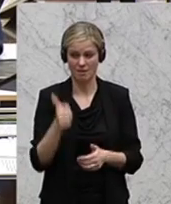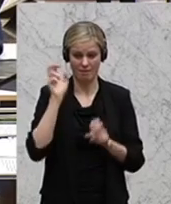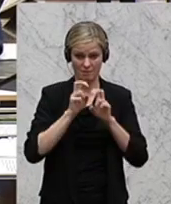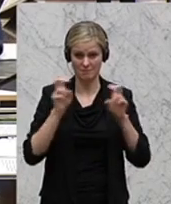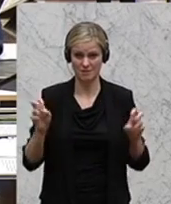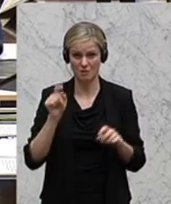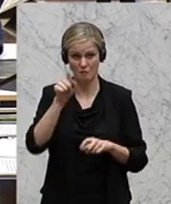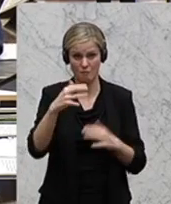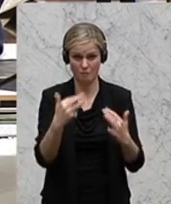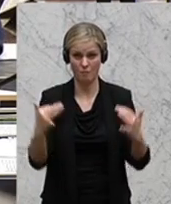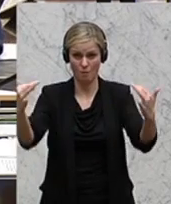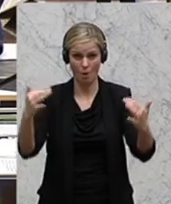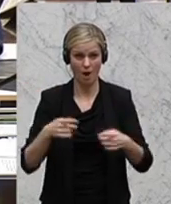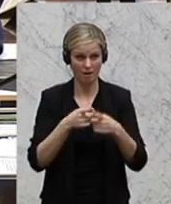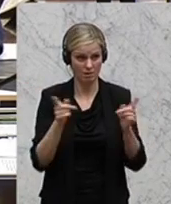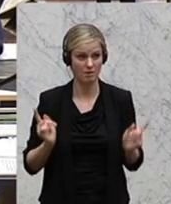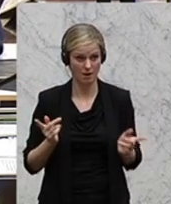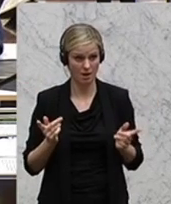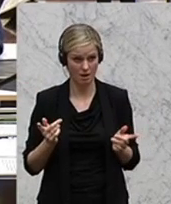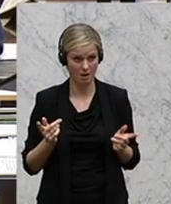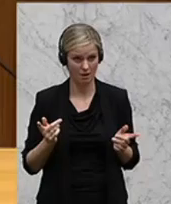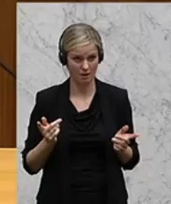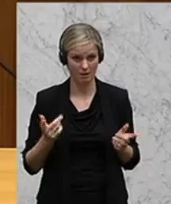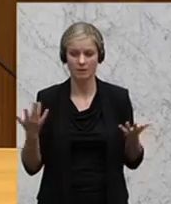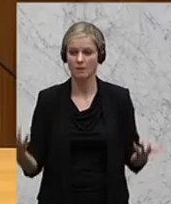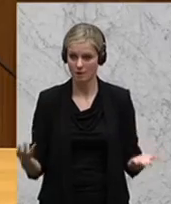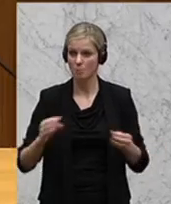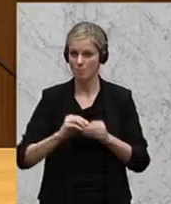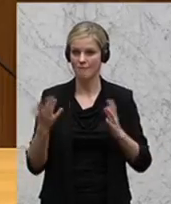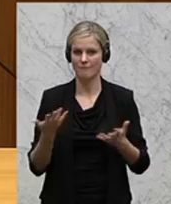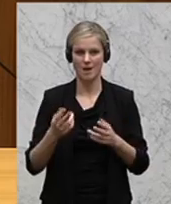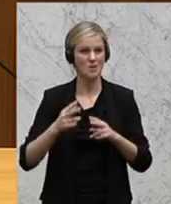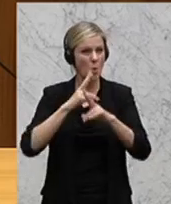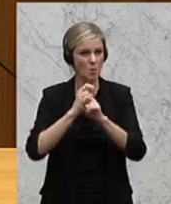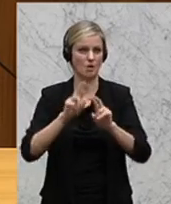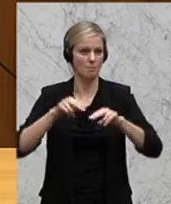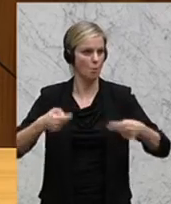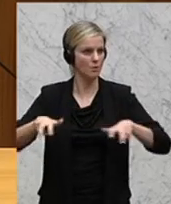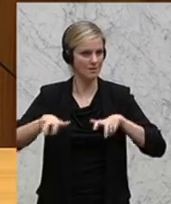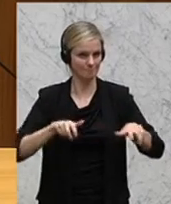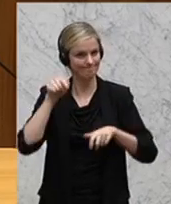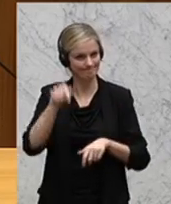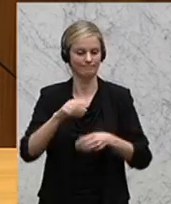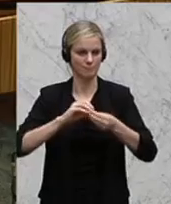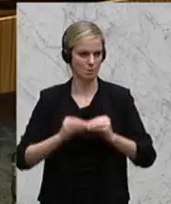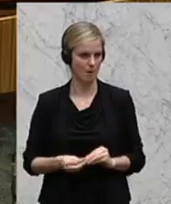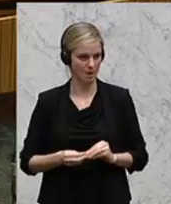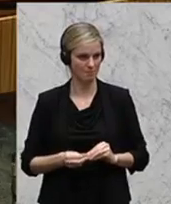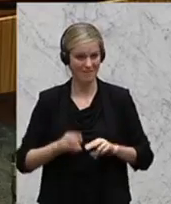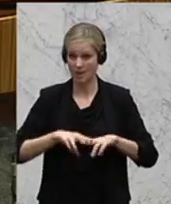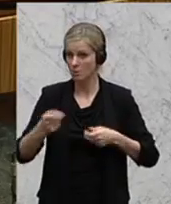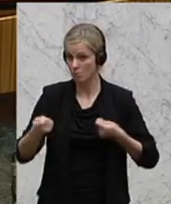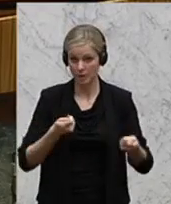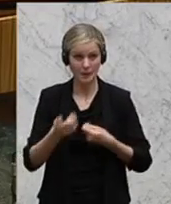und Kollegen. Das Problem heißt österreichische Bundesregierung. Wenn Politik nicht gestaltet